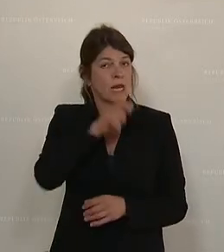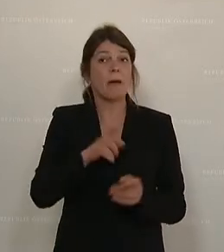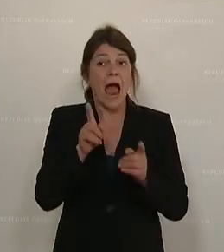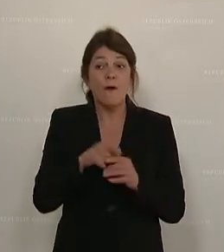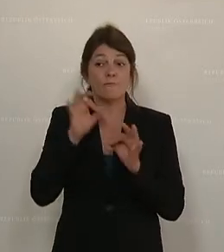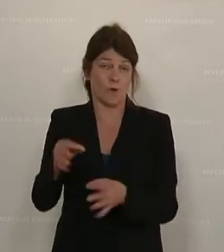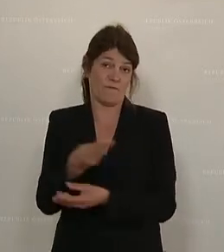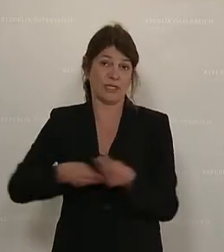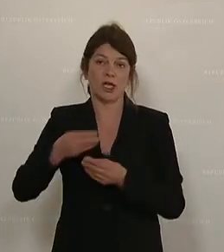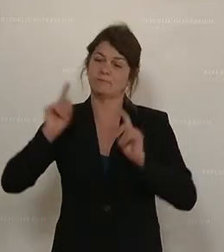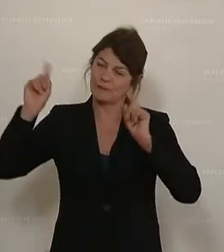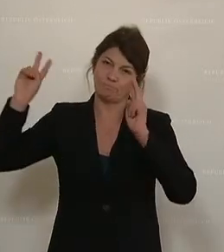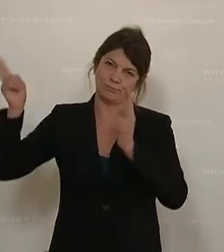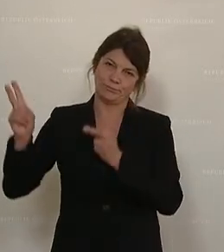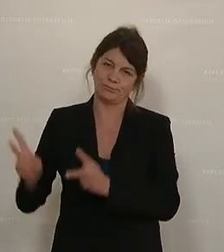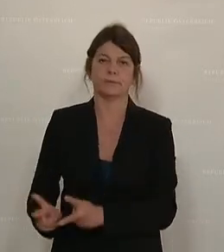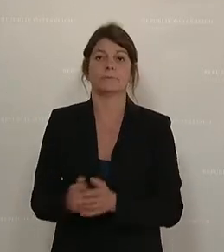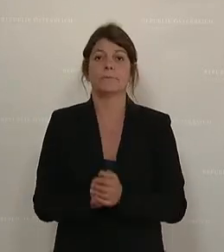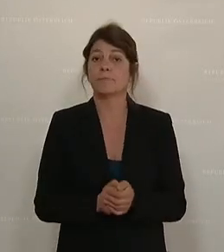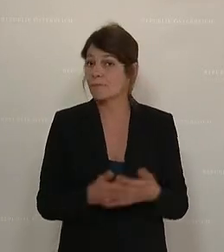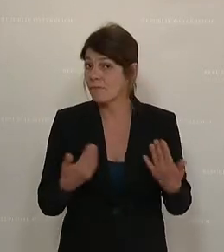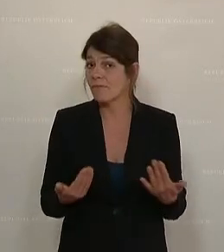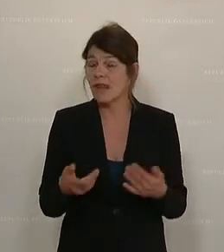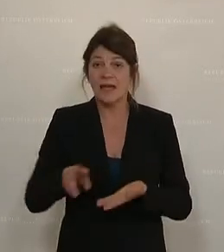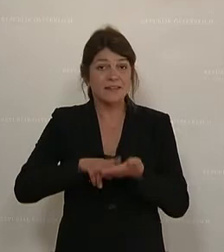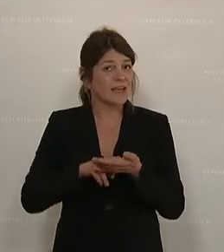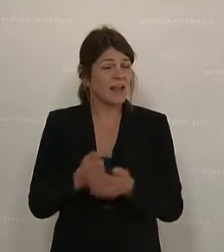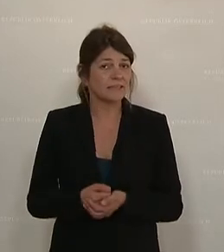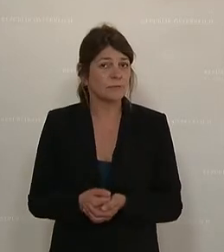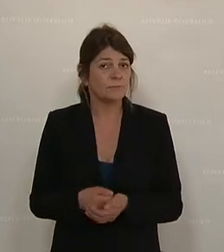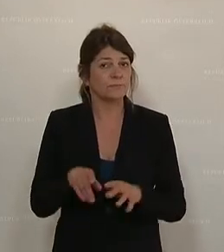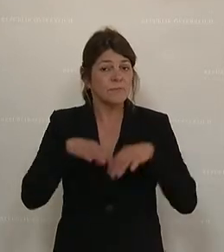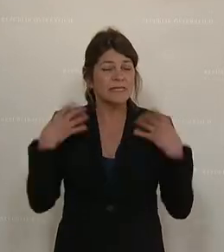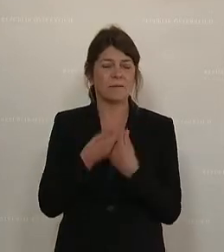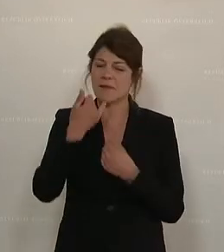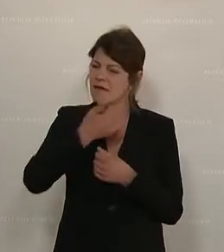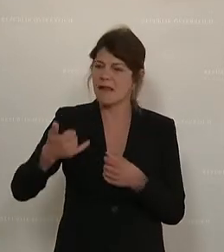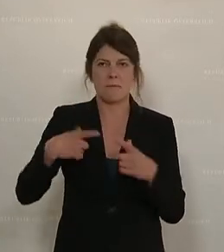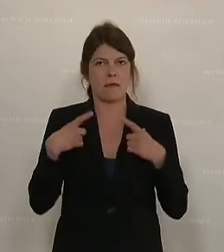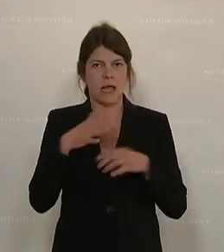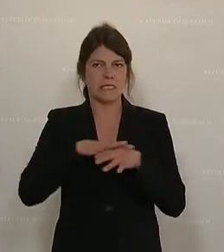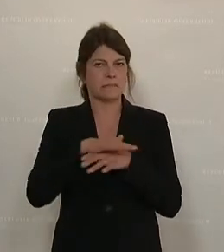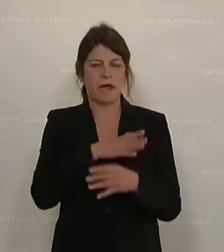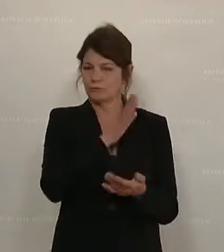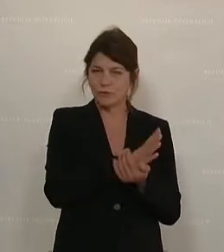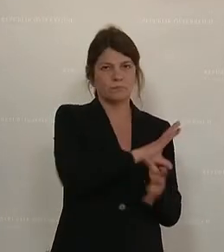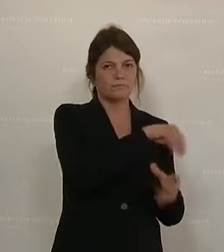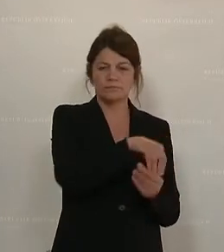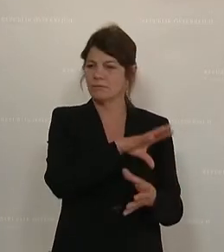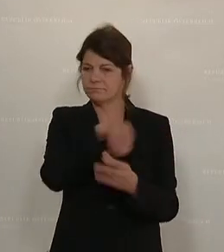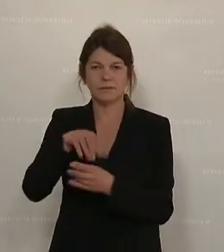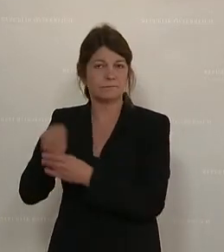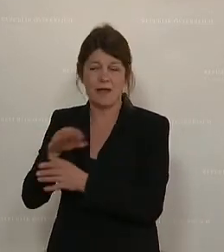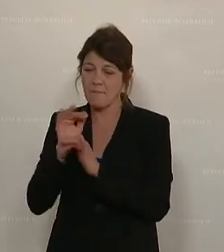für die Wirtschaft weiter zu reduzieren. Die Digitalisierung hat insgesamt in allen Lebensbereichen ihren Eintritt